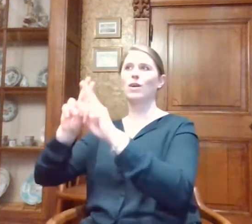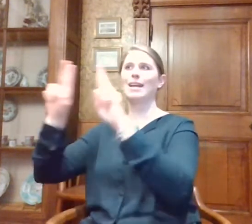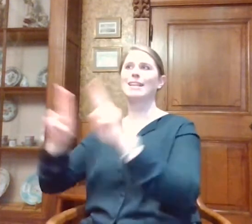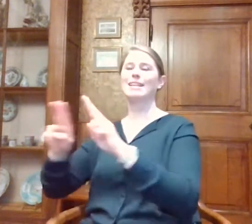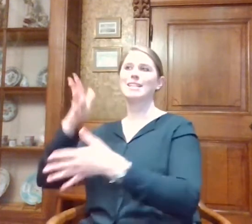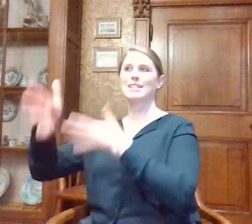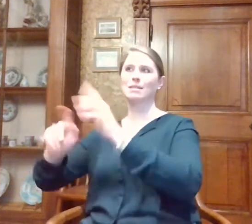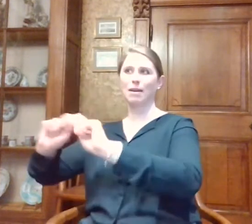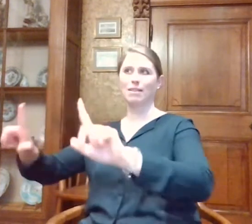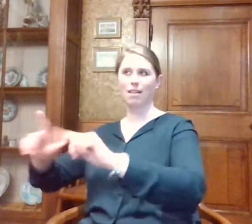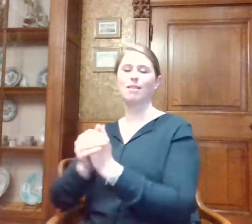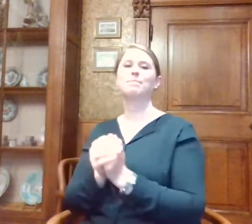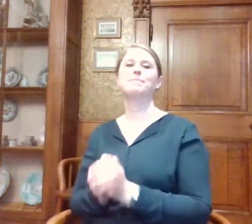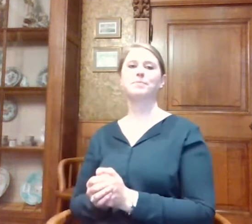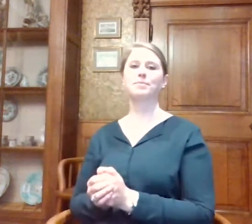Language.